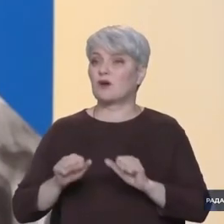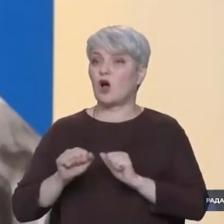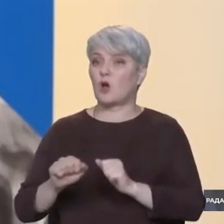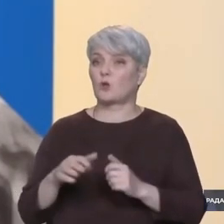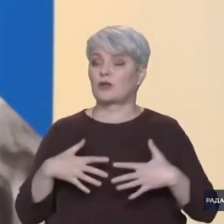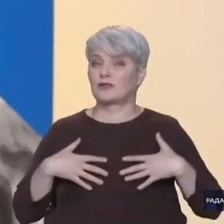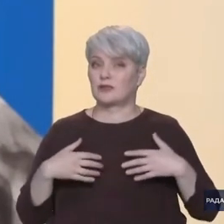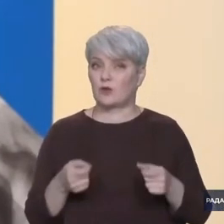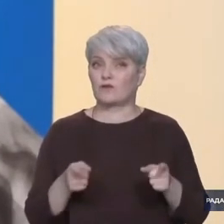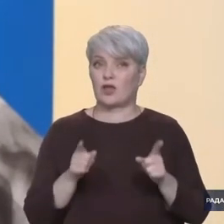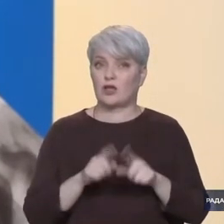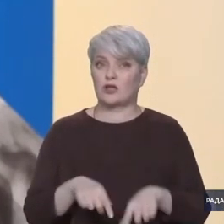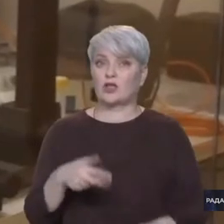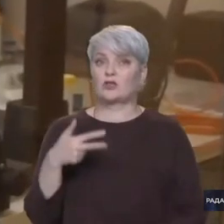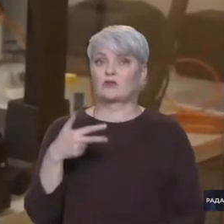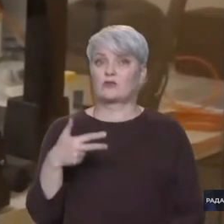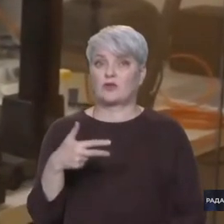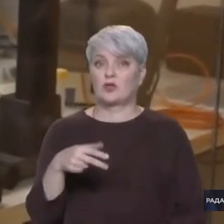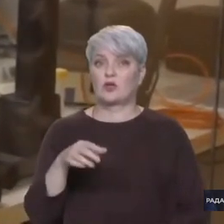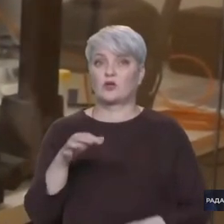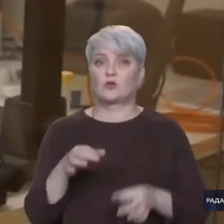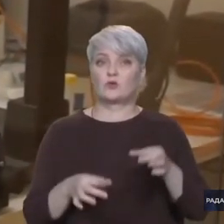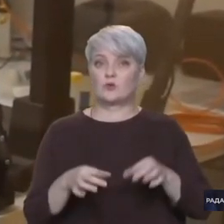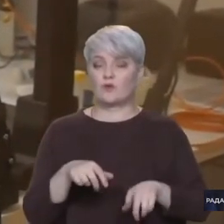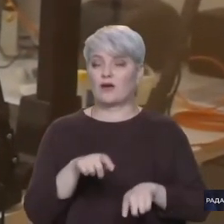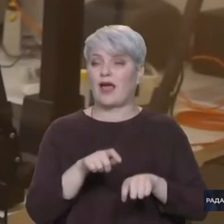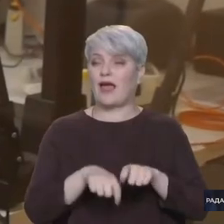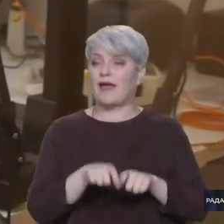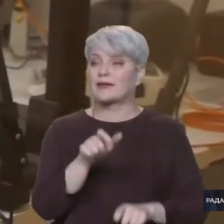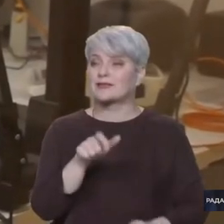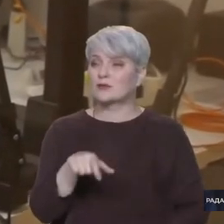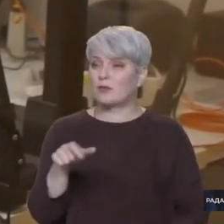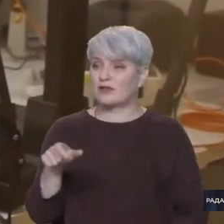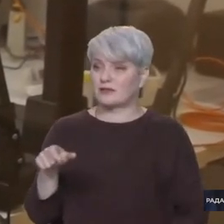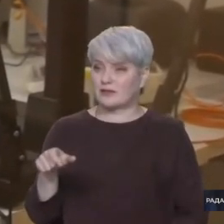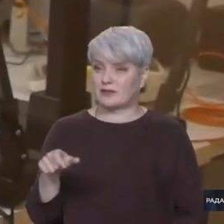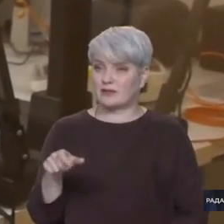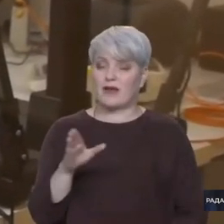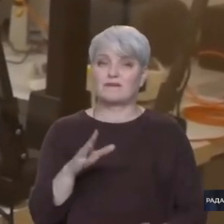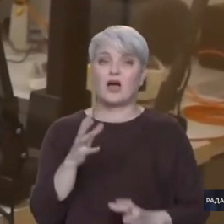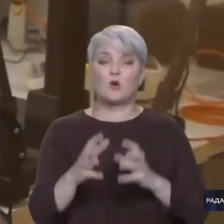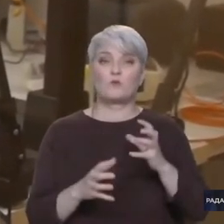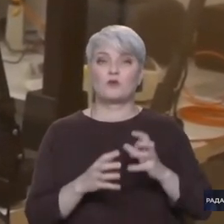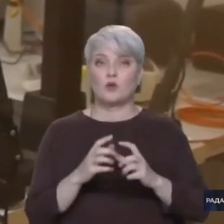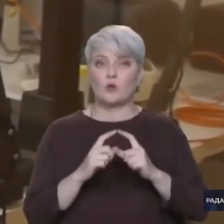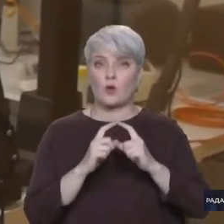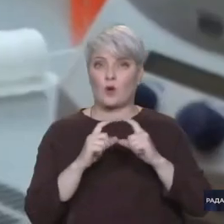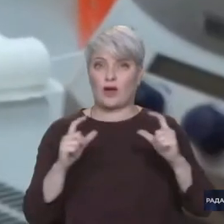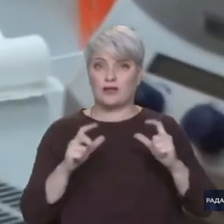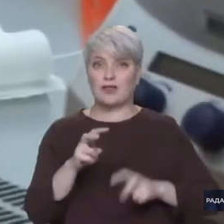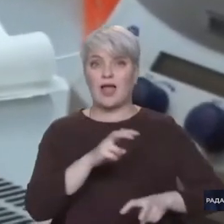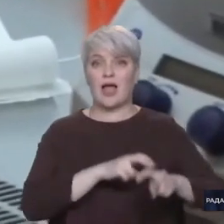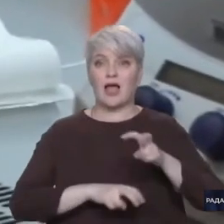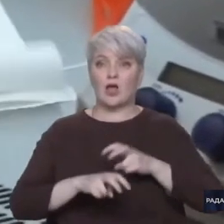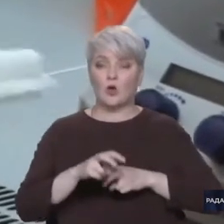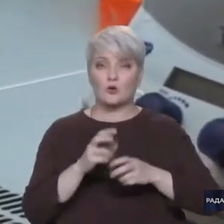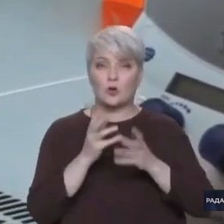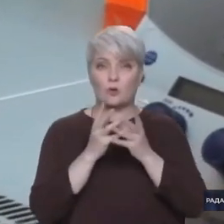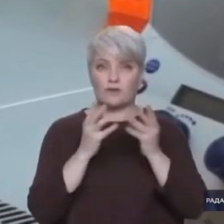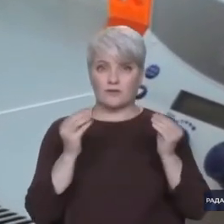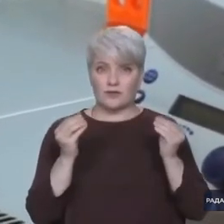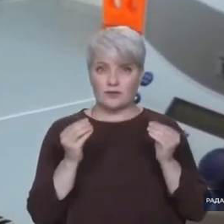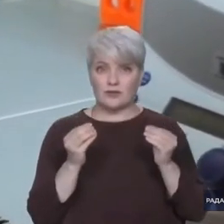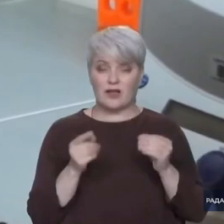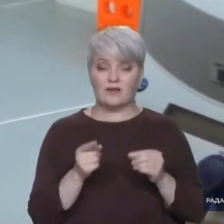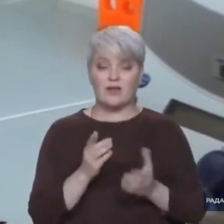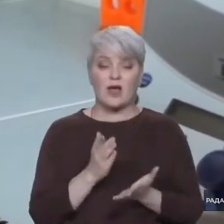теж три судові експертів. Перебуваючи в міжнародній організації з розшуку без звісти зниклих, мають